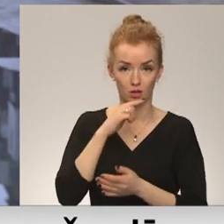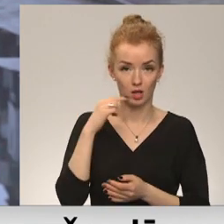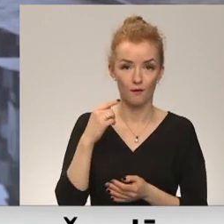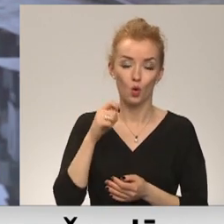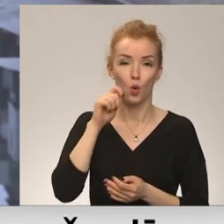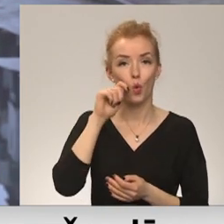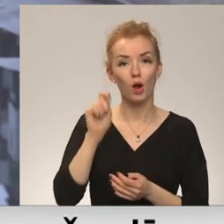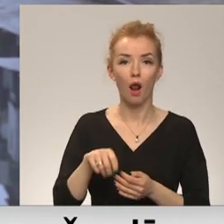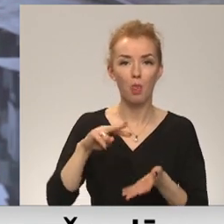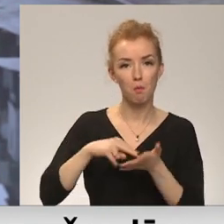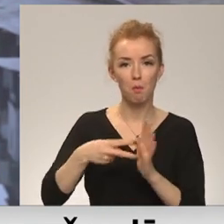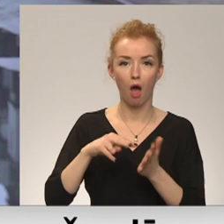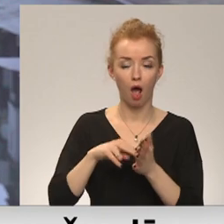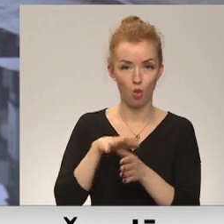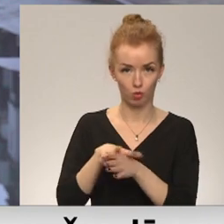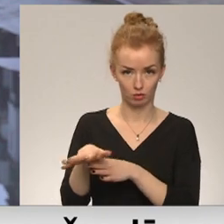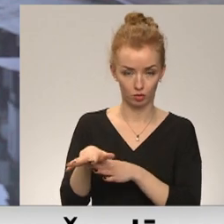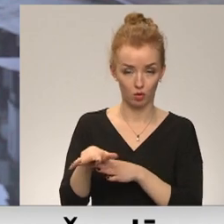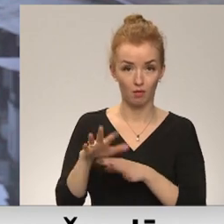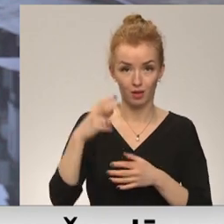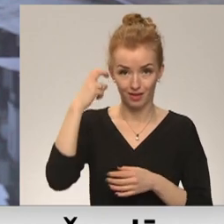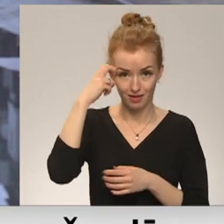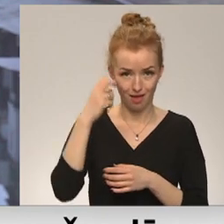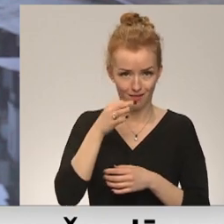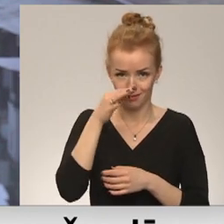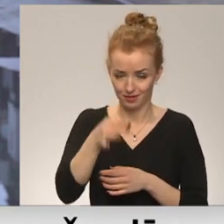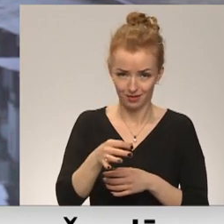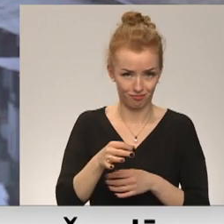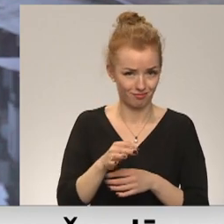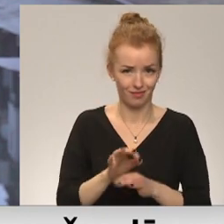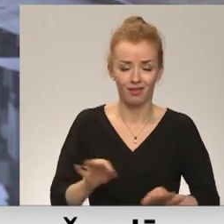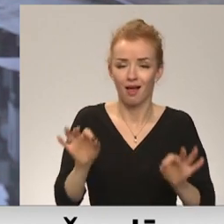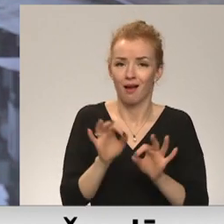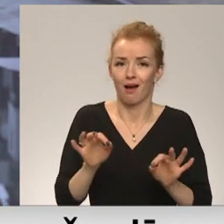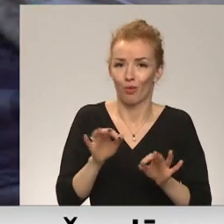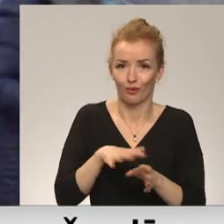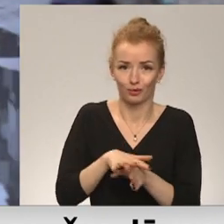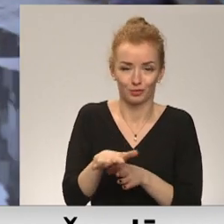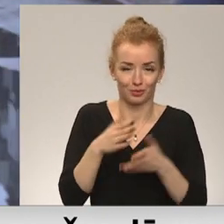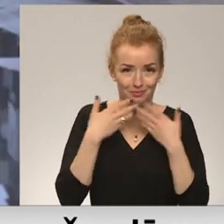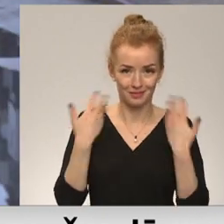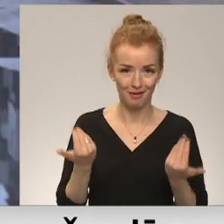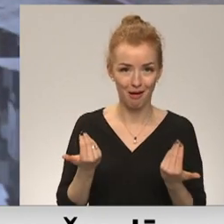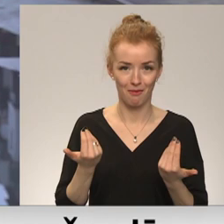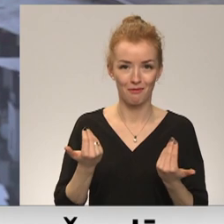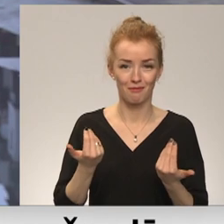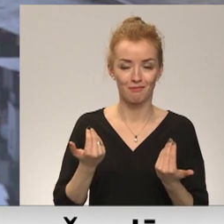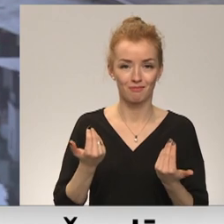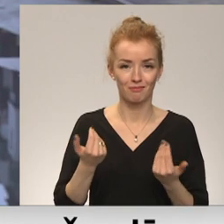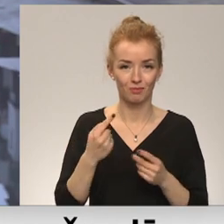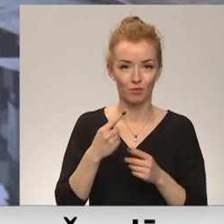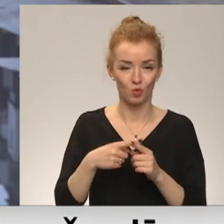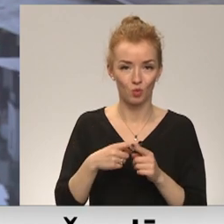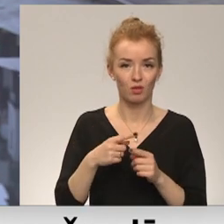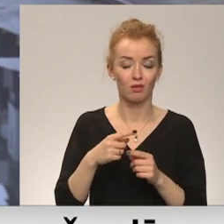Ukraiņi plānojot uzbrukumu. Kijotajā pašā laikā uzvērus, ka nekādus uzbrukumus neplāno, ja arī